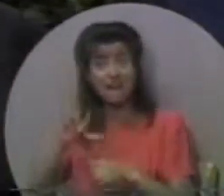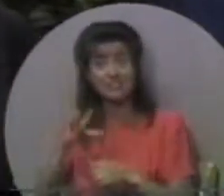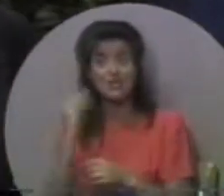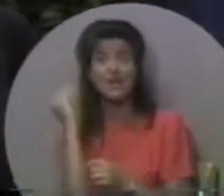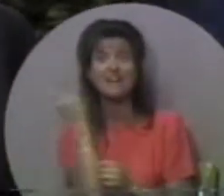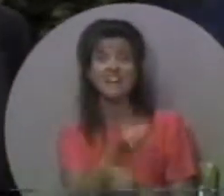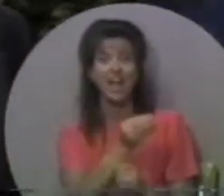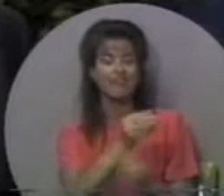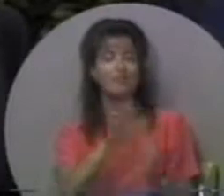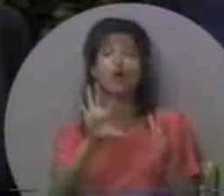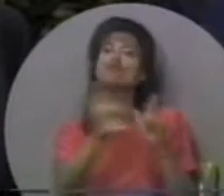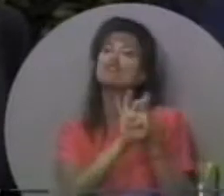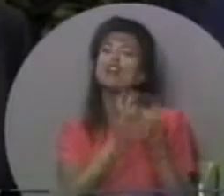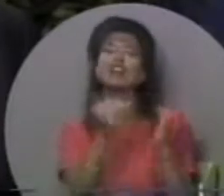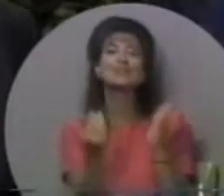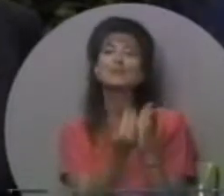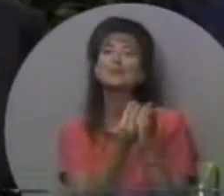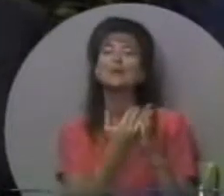прощений,